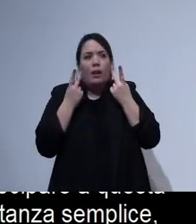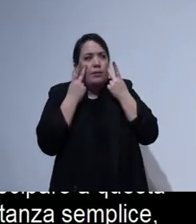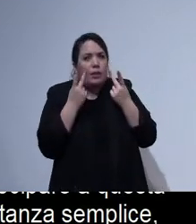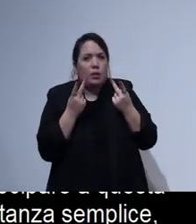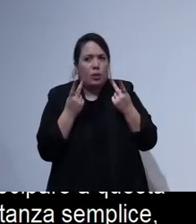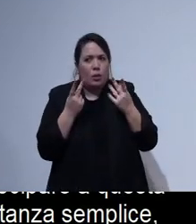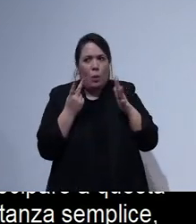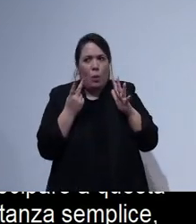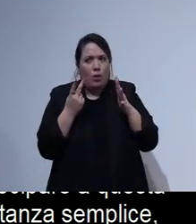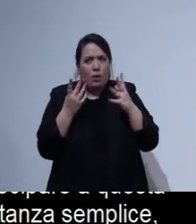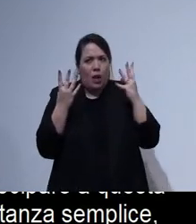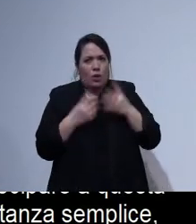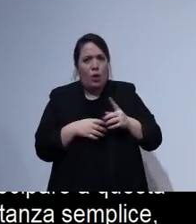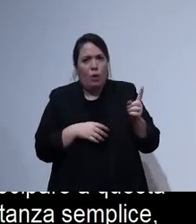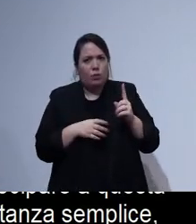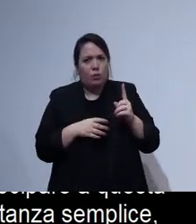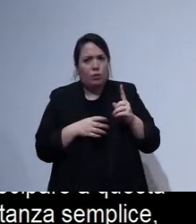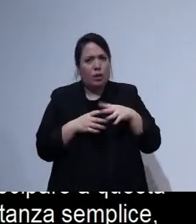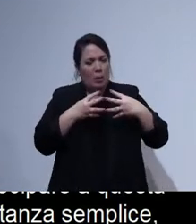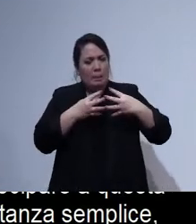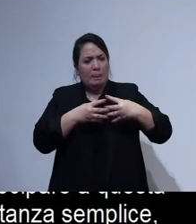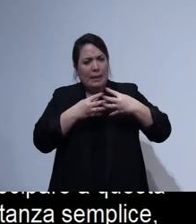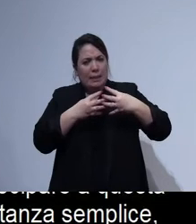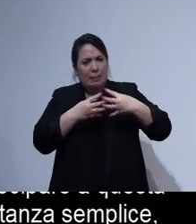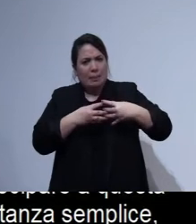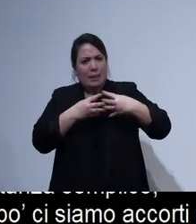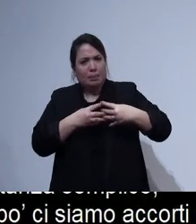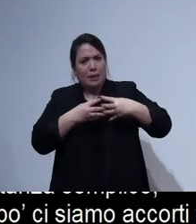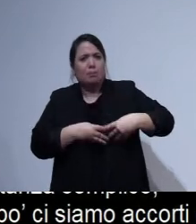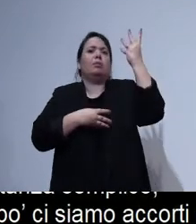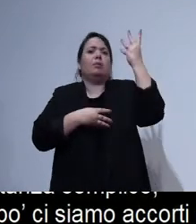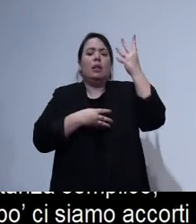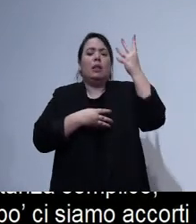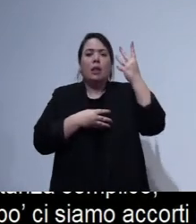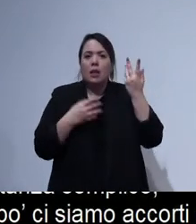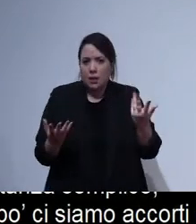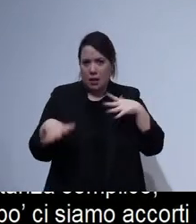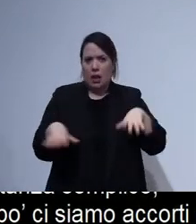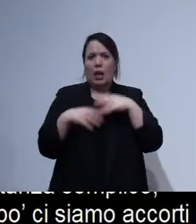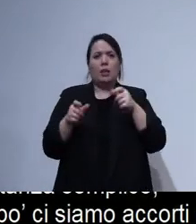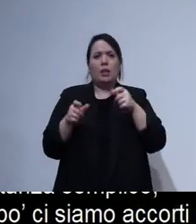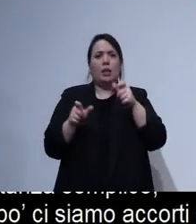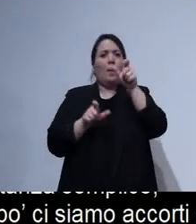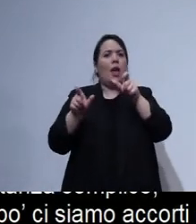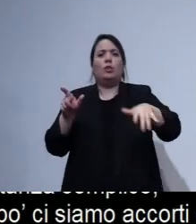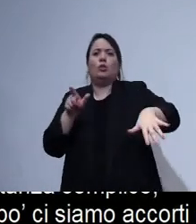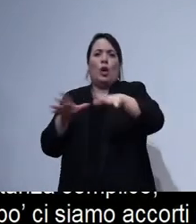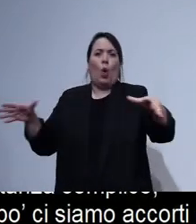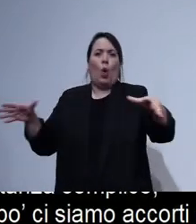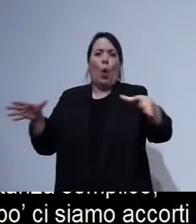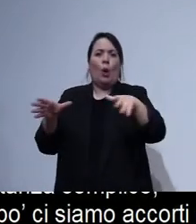cosa non stava ingranando. Banalmente abbiamo iniziato a parlare con la community, quindi avere le